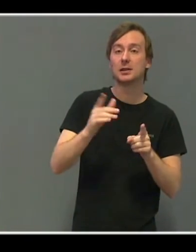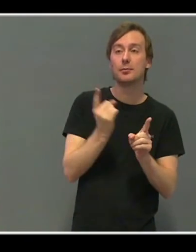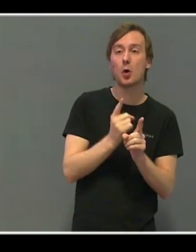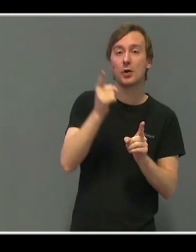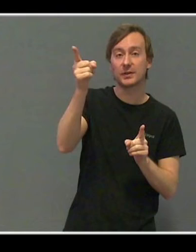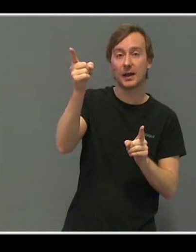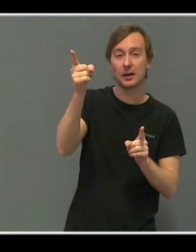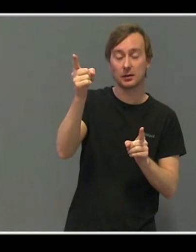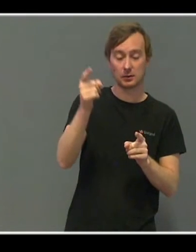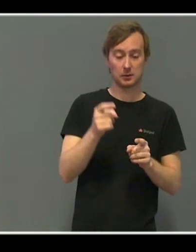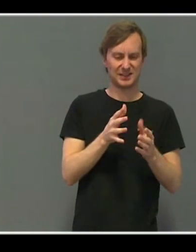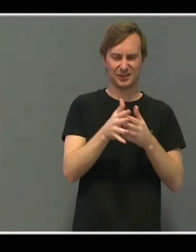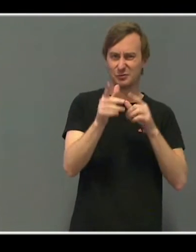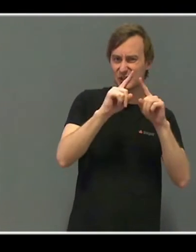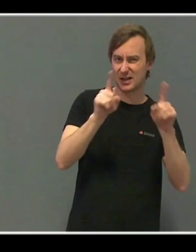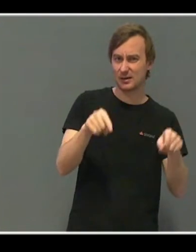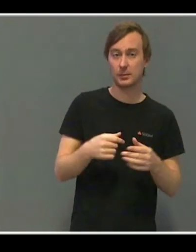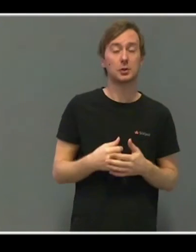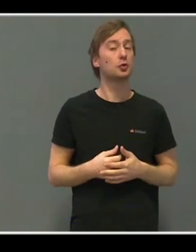du kan det. Du kan faktisk det.